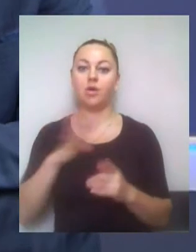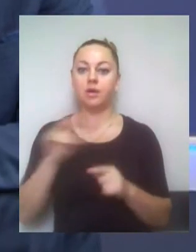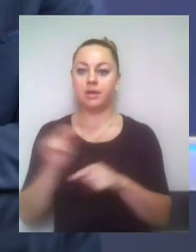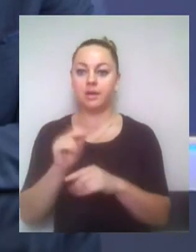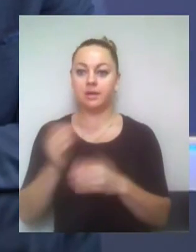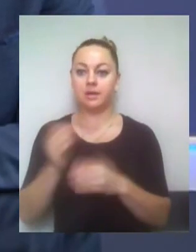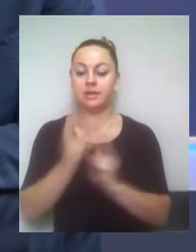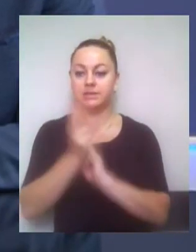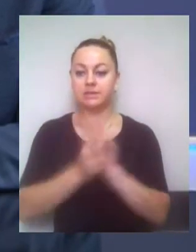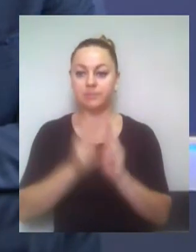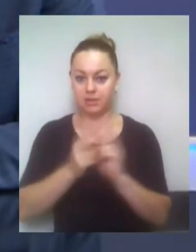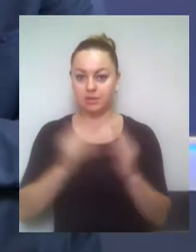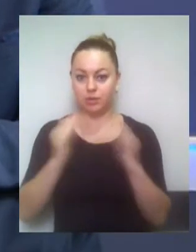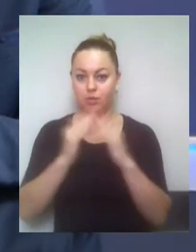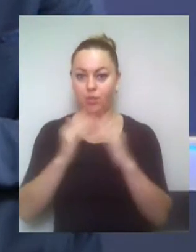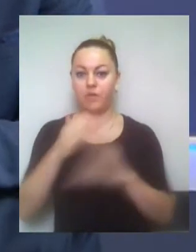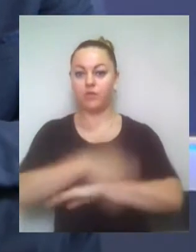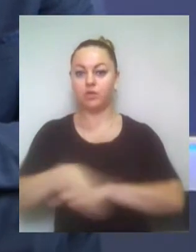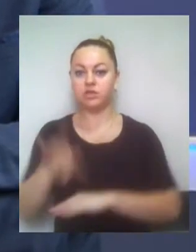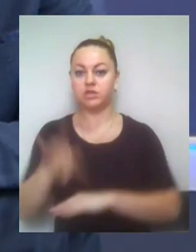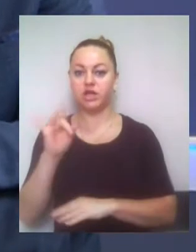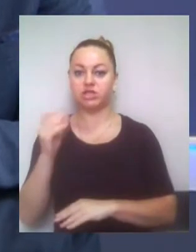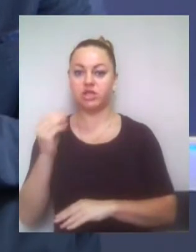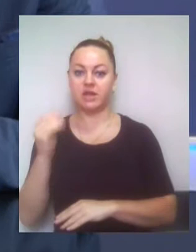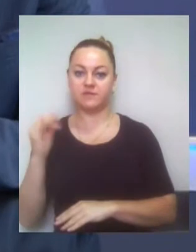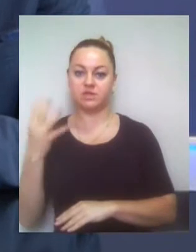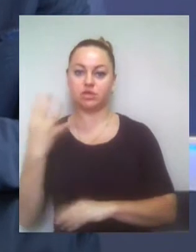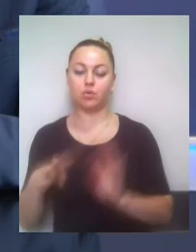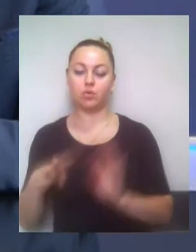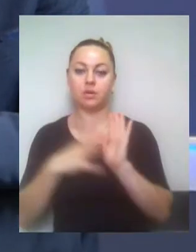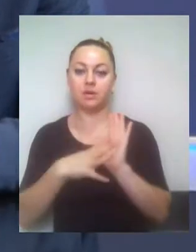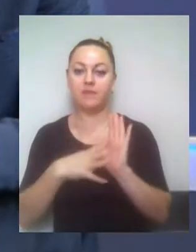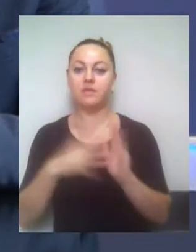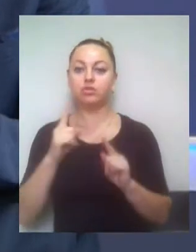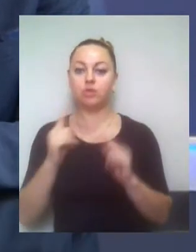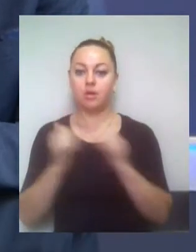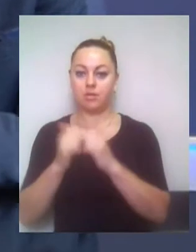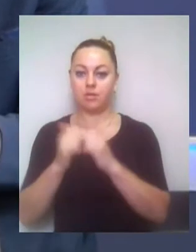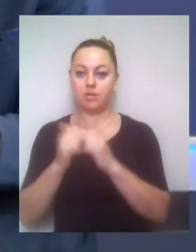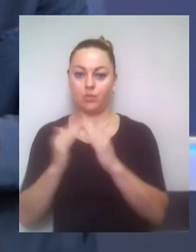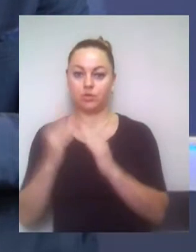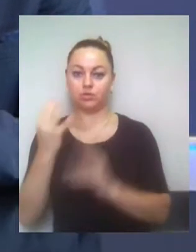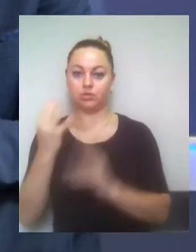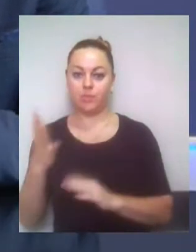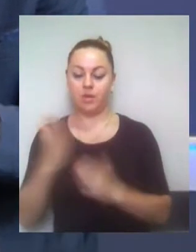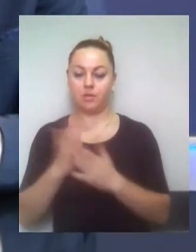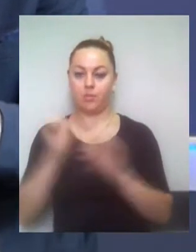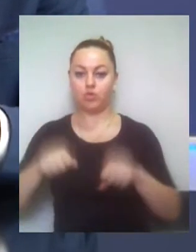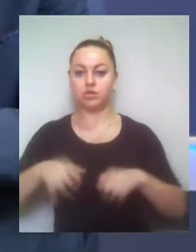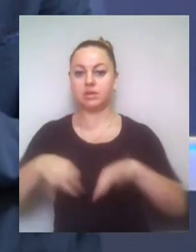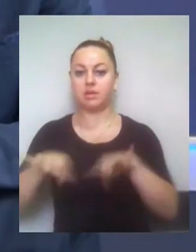адресою Рішельєвська, 49, для проїзду техніки на об'єкт. Цей будинок знаходиться також на території ось цієї забудови